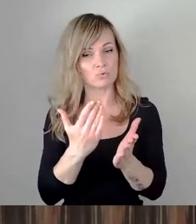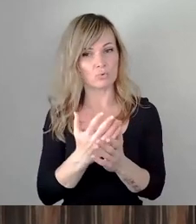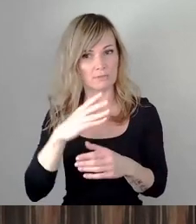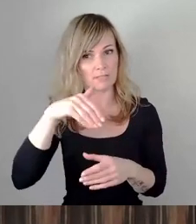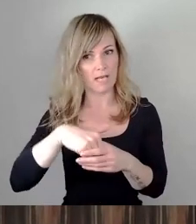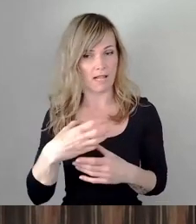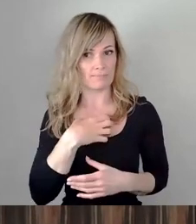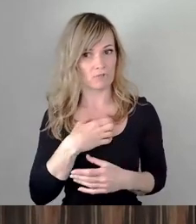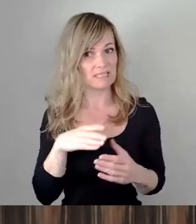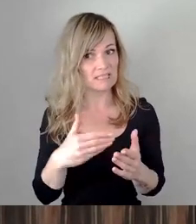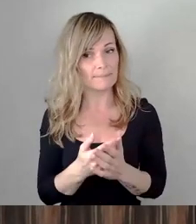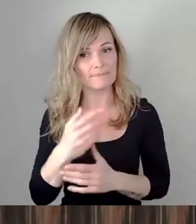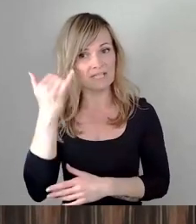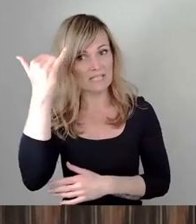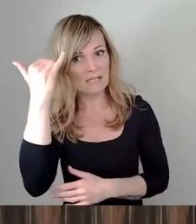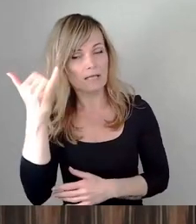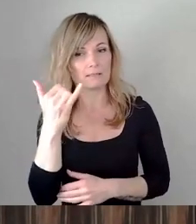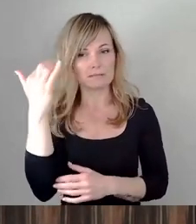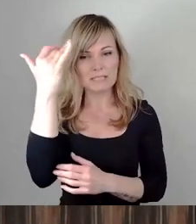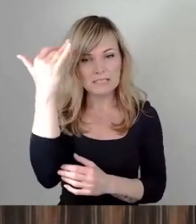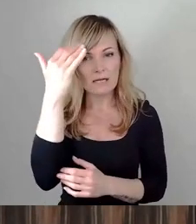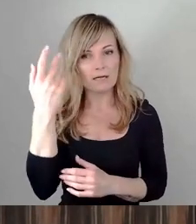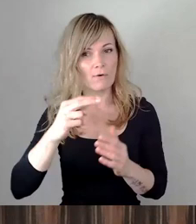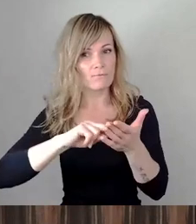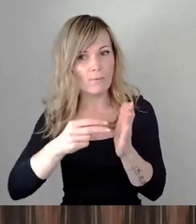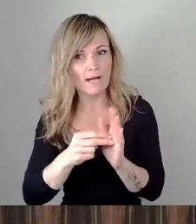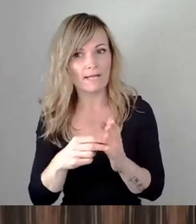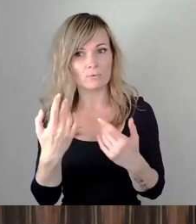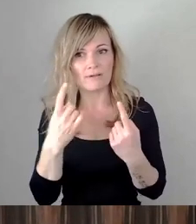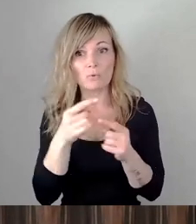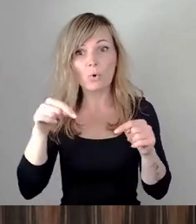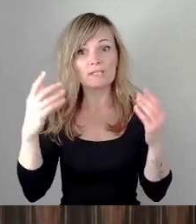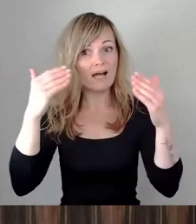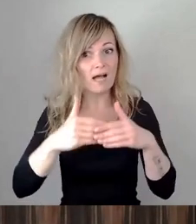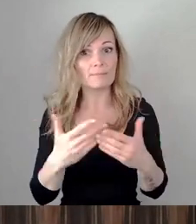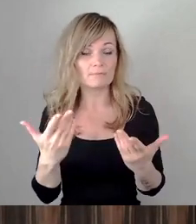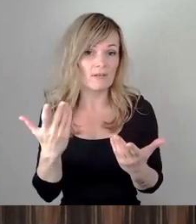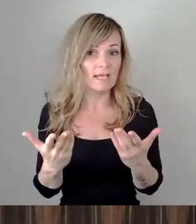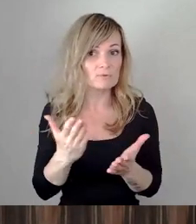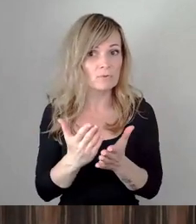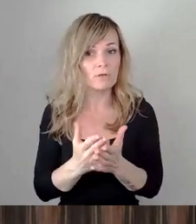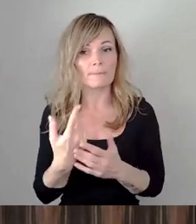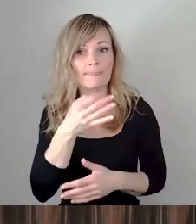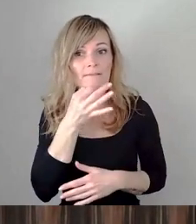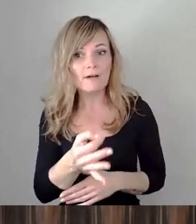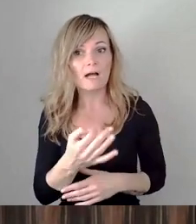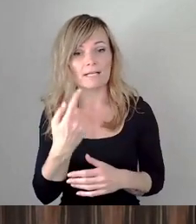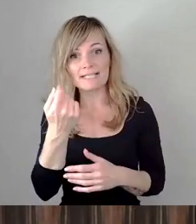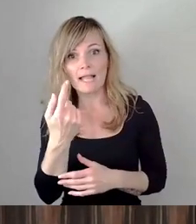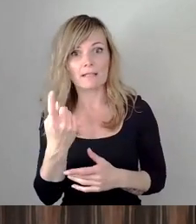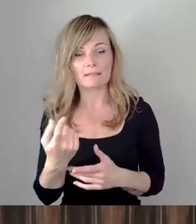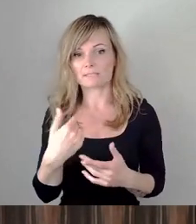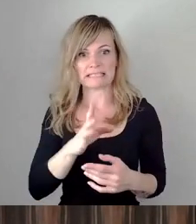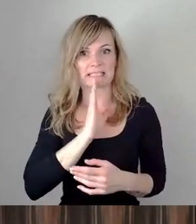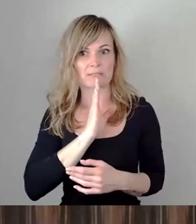Gedanken oder Ideen oder Vorbereitungen? Wir wissen, wir haben heute Abend heute schon viel gehört wieder um die Fragen, dass das Geld hinten und vorne nicht reicht.